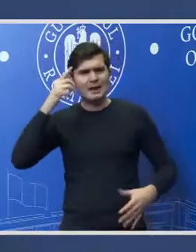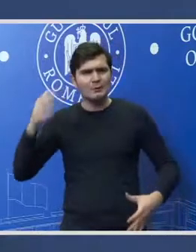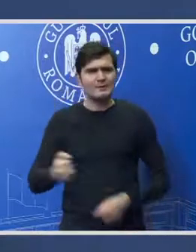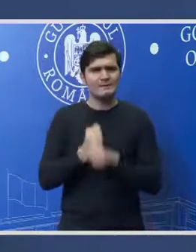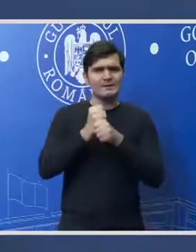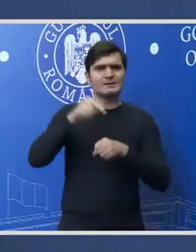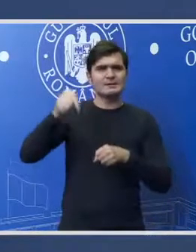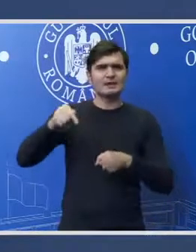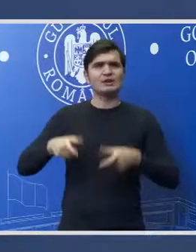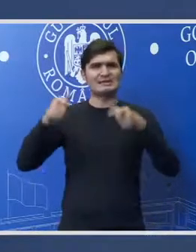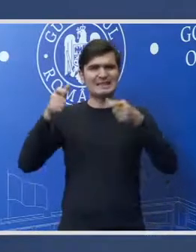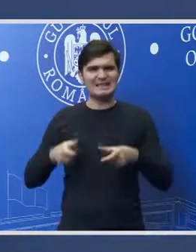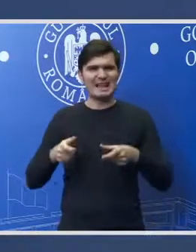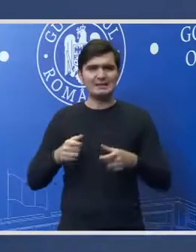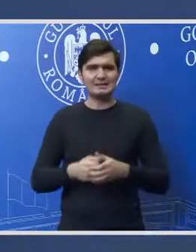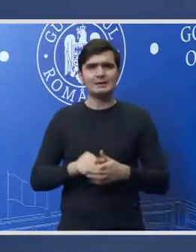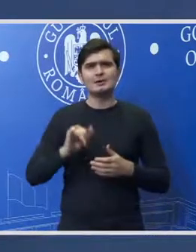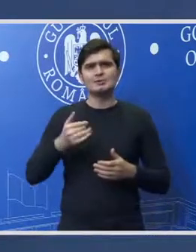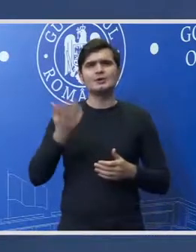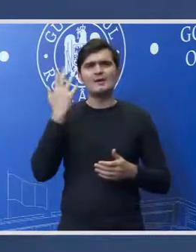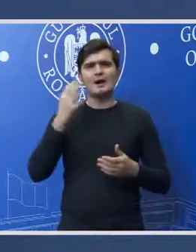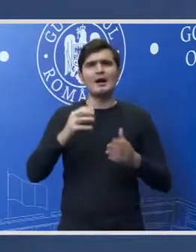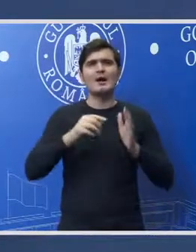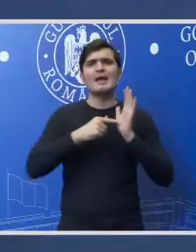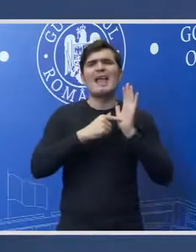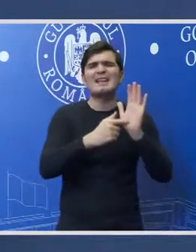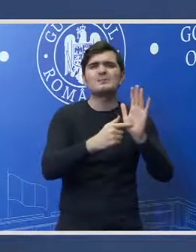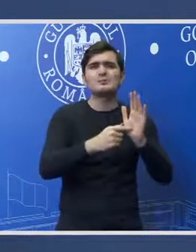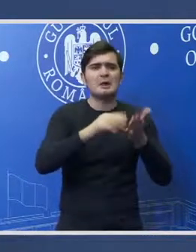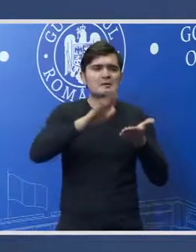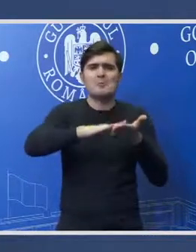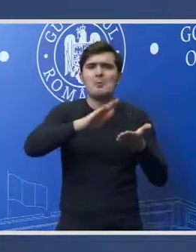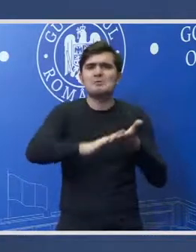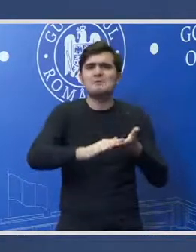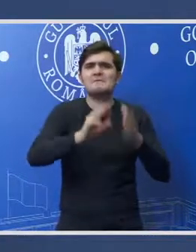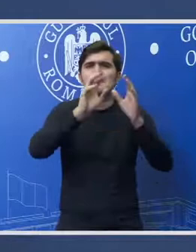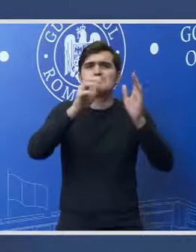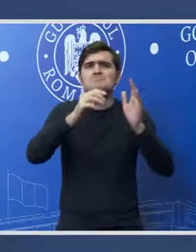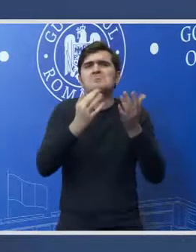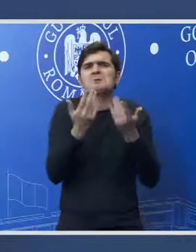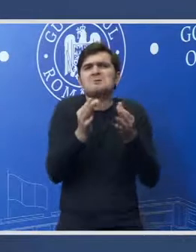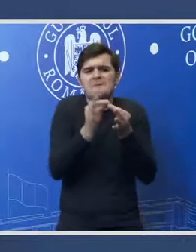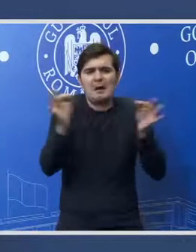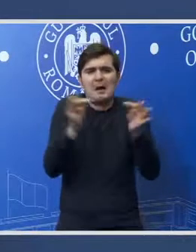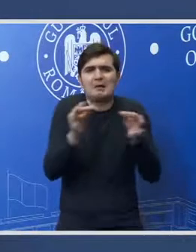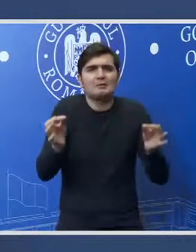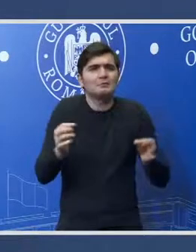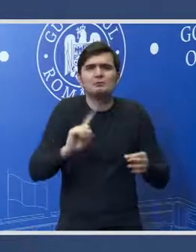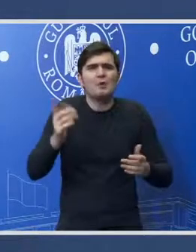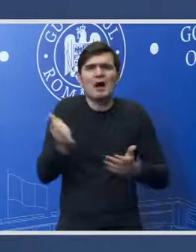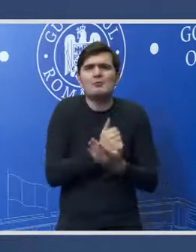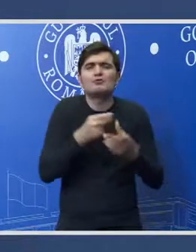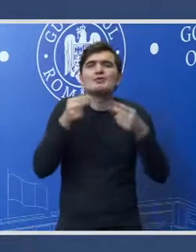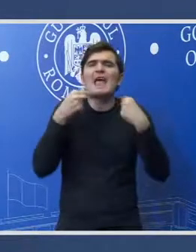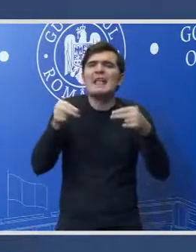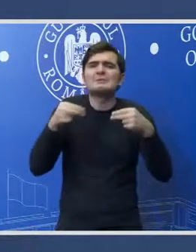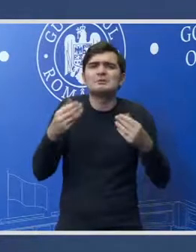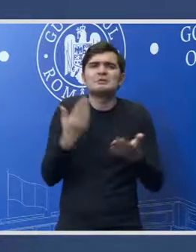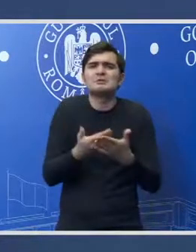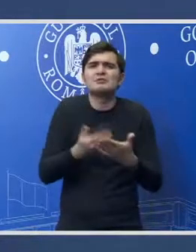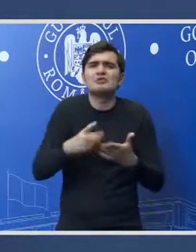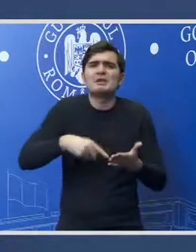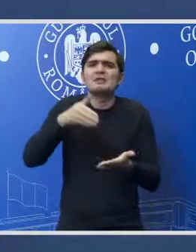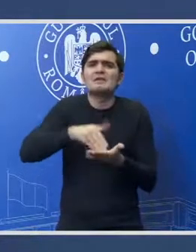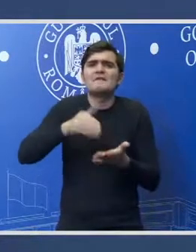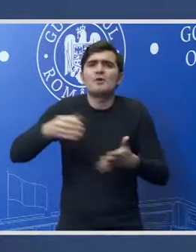secții și într-o expunere de motive de câteva rânduri nu reușeau să explice necesitatea înființării secției